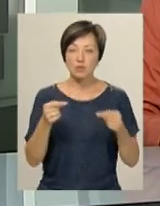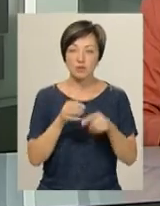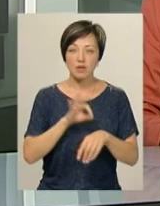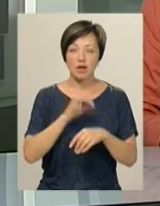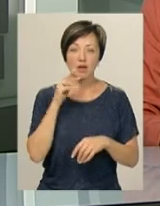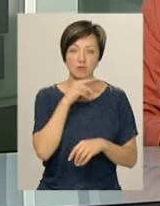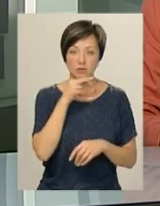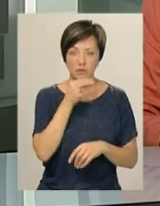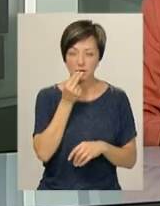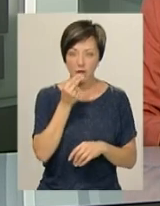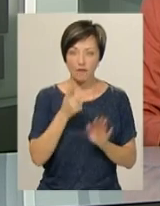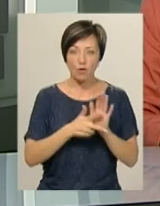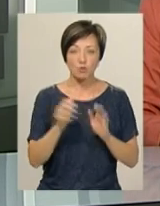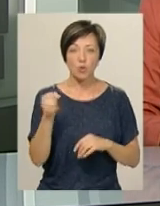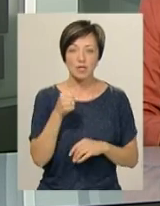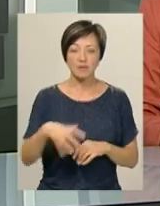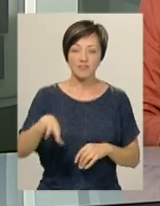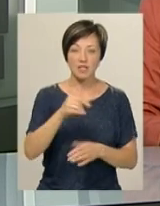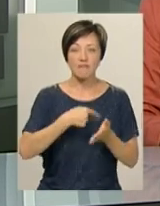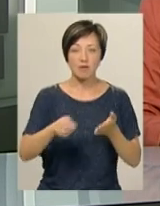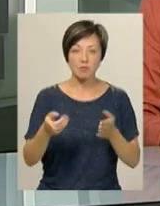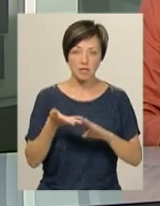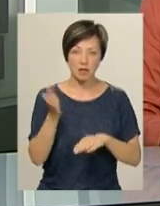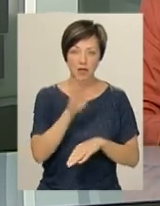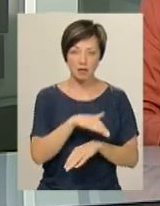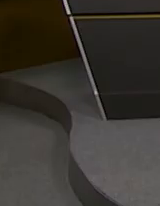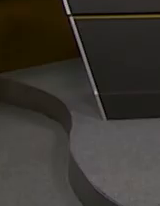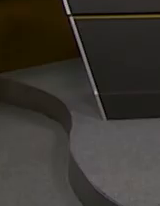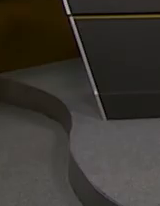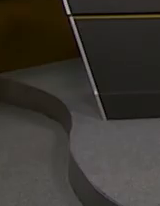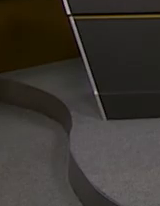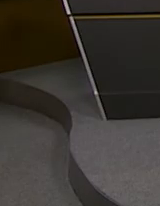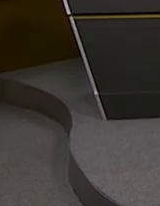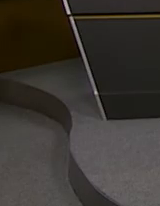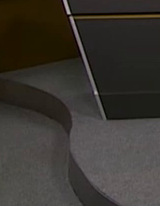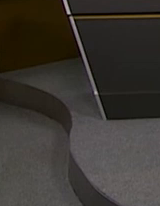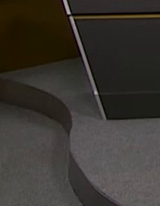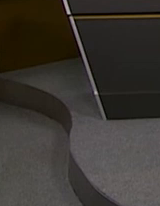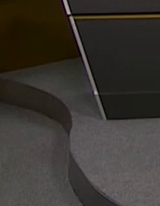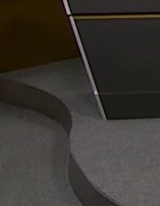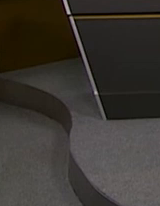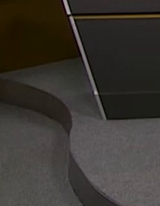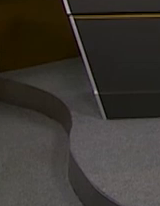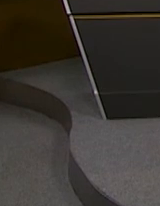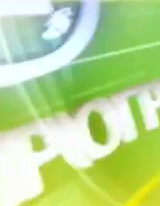токсикоінфекцію. Та 8 серпня всіх виписали з лікарні. Далі у випуску ви побачите.